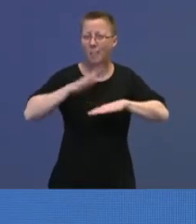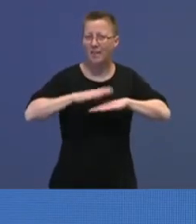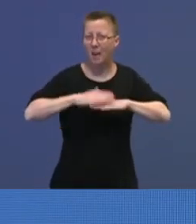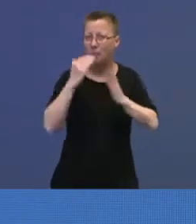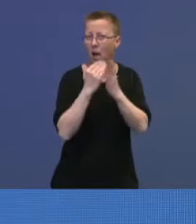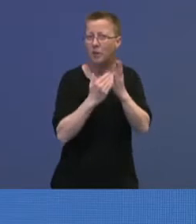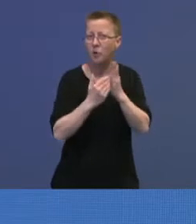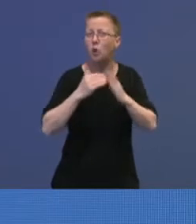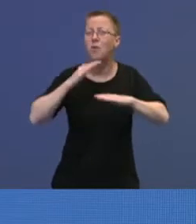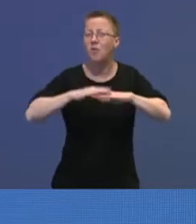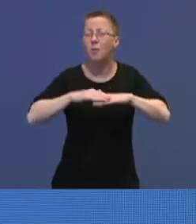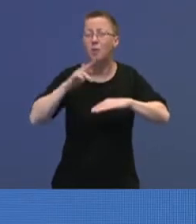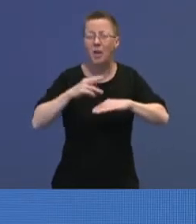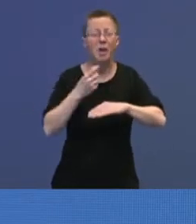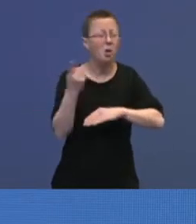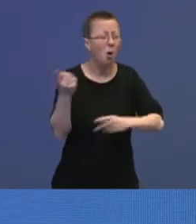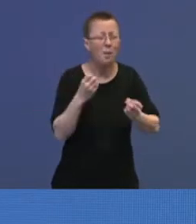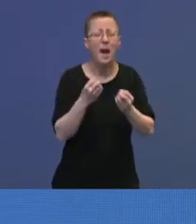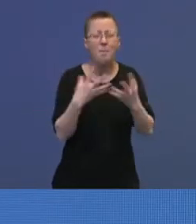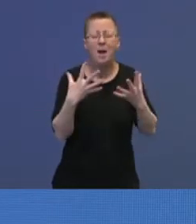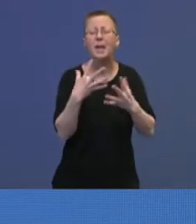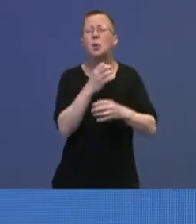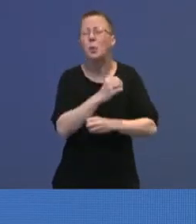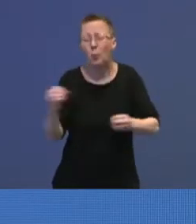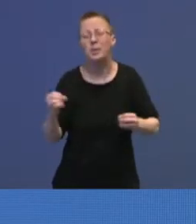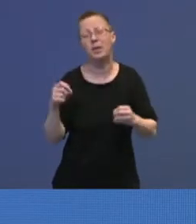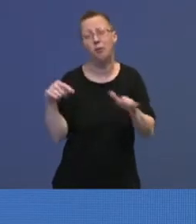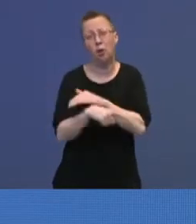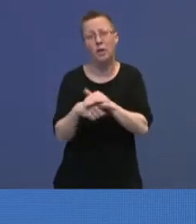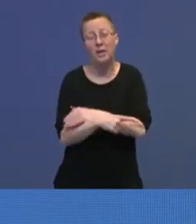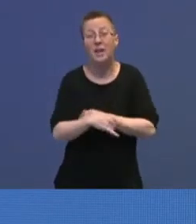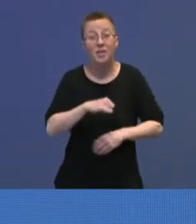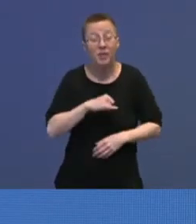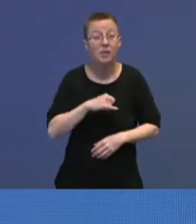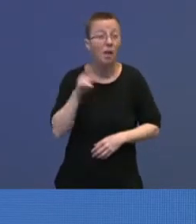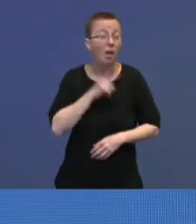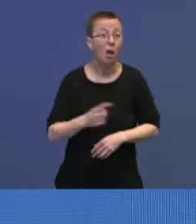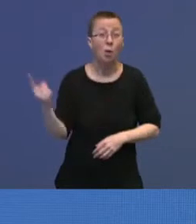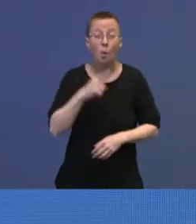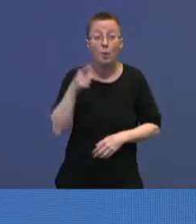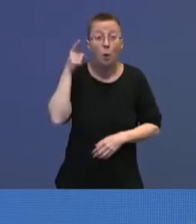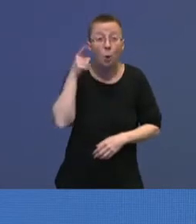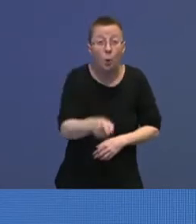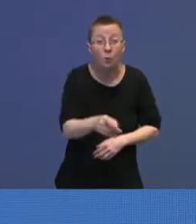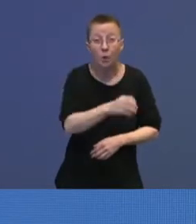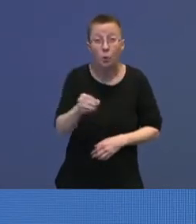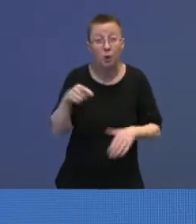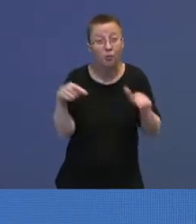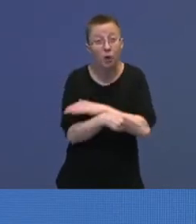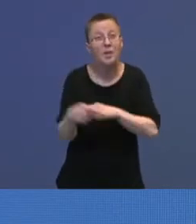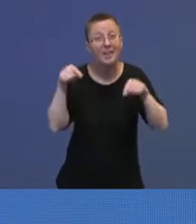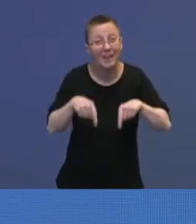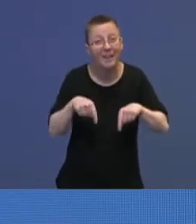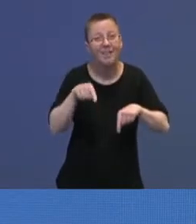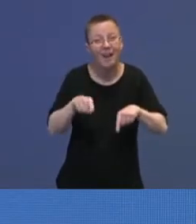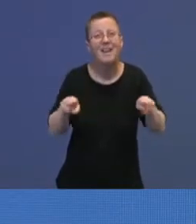forberede Norge på titusenvis av flyktninger. Dersom det skulle komme 100 000 flyktninger hit, så er det